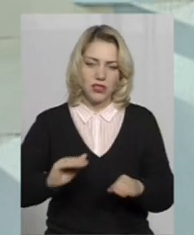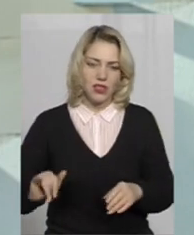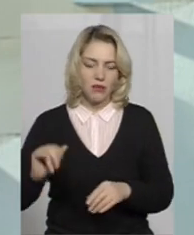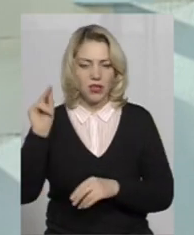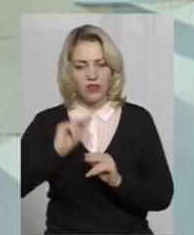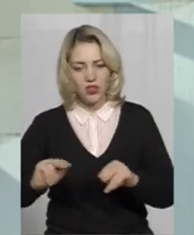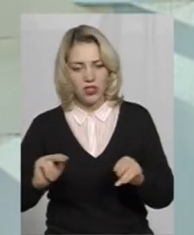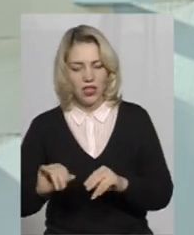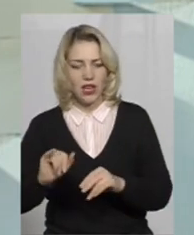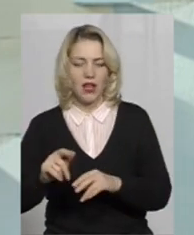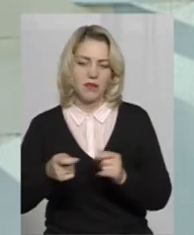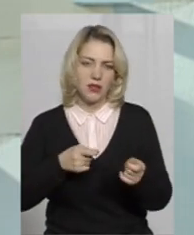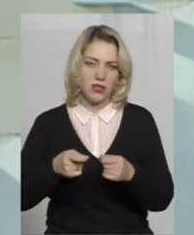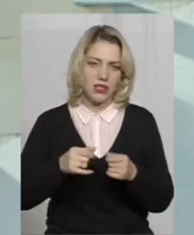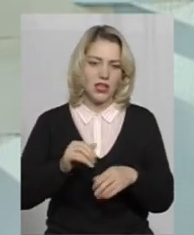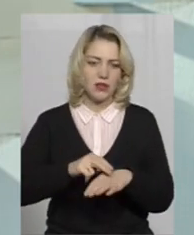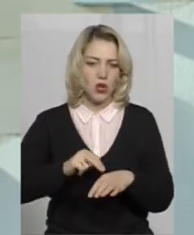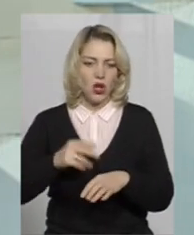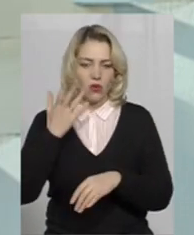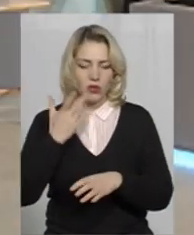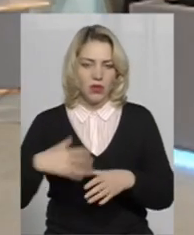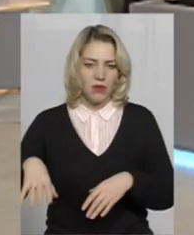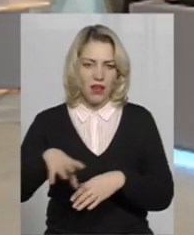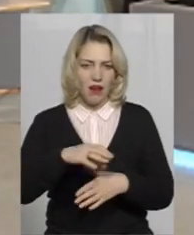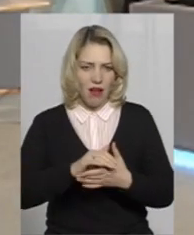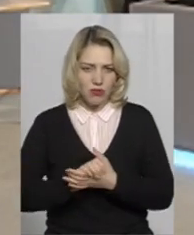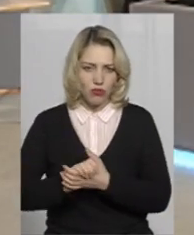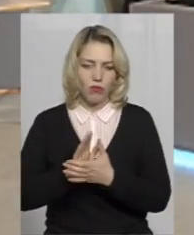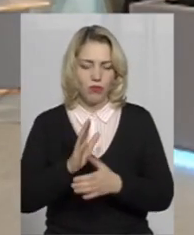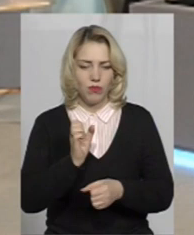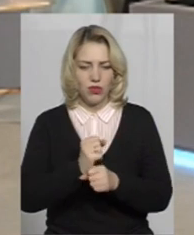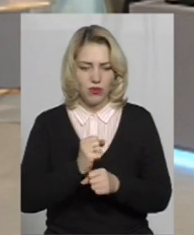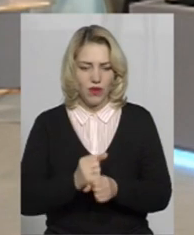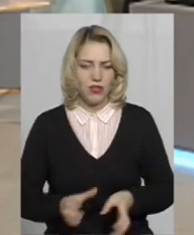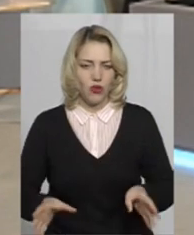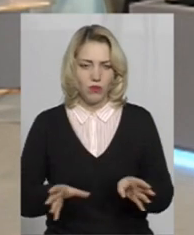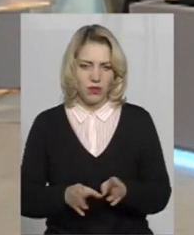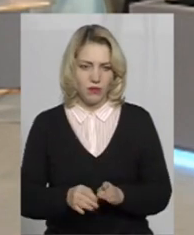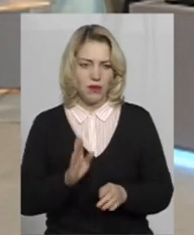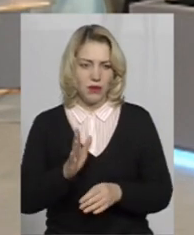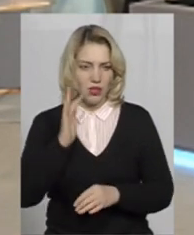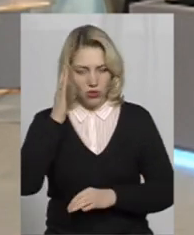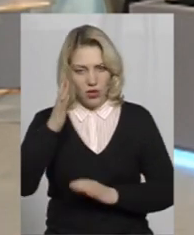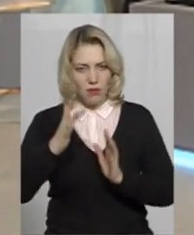адміністрації, і, звичайно, поліцейській. Коли ми всі разом почнемо працювати, об'єднаємось, тоді ми досягнемо нашої мети.